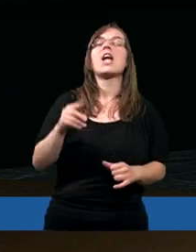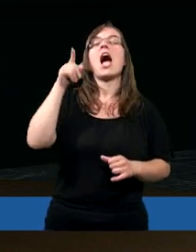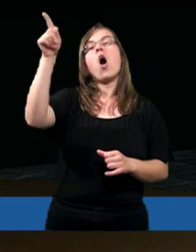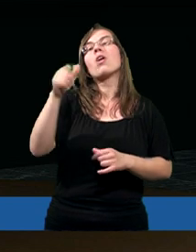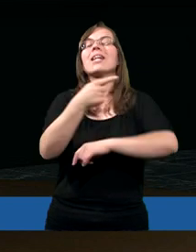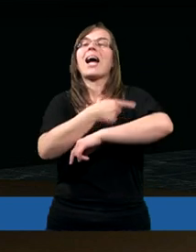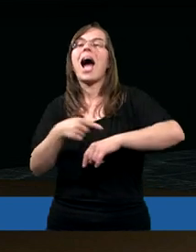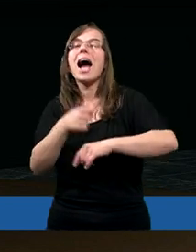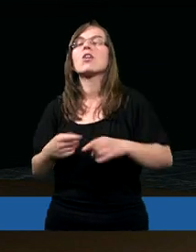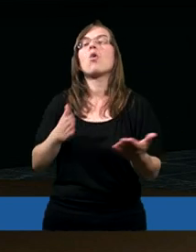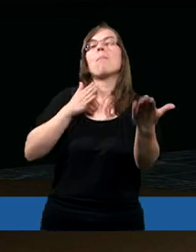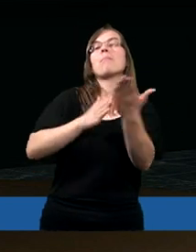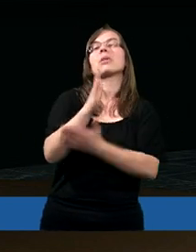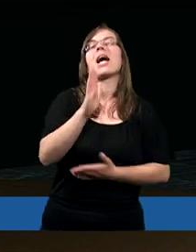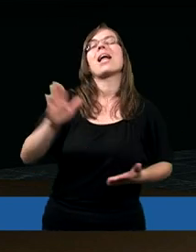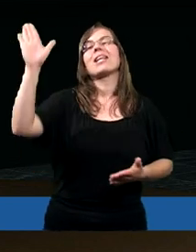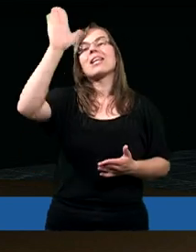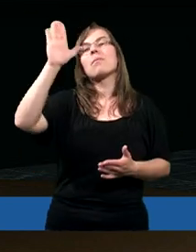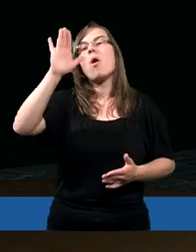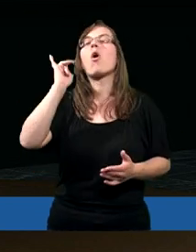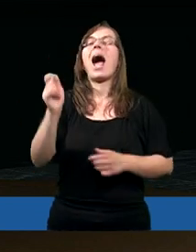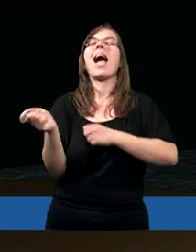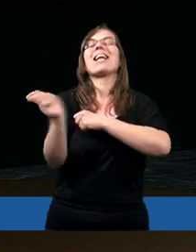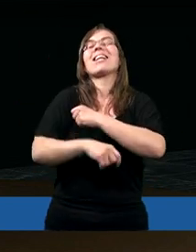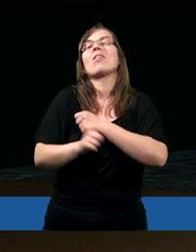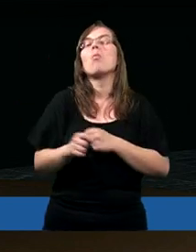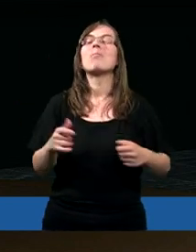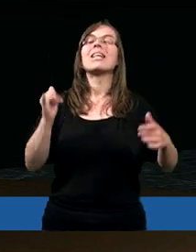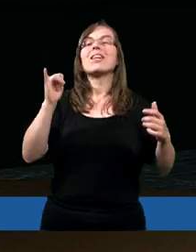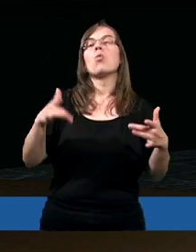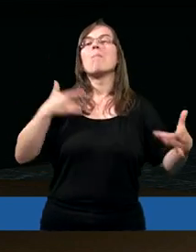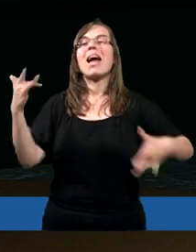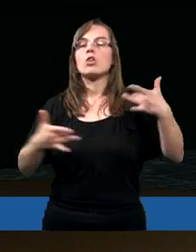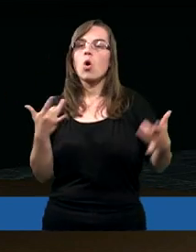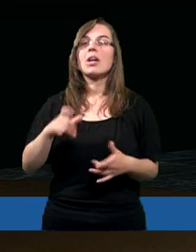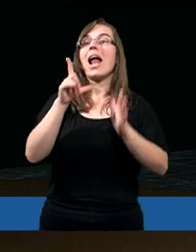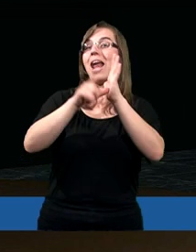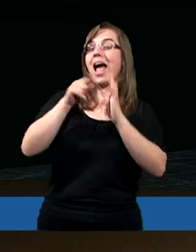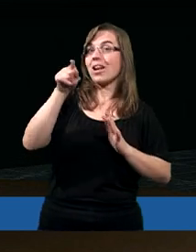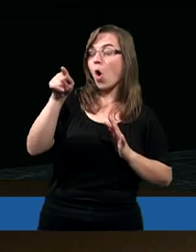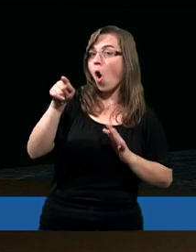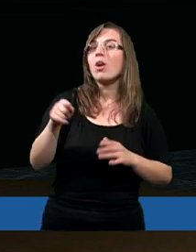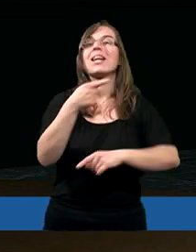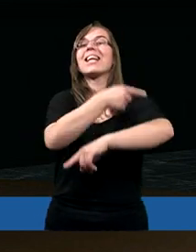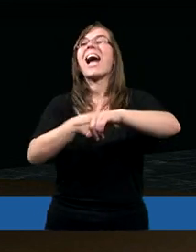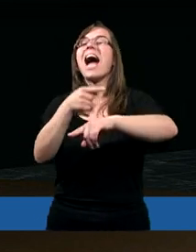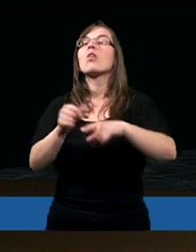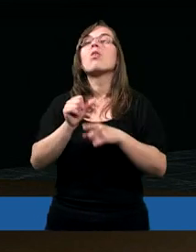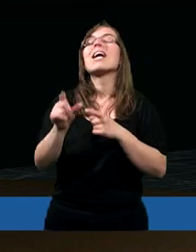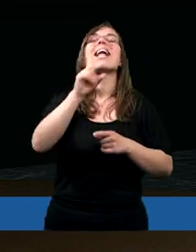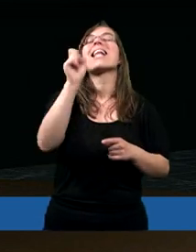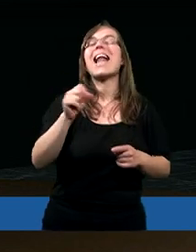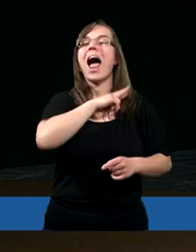jest zraniony przez Boga zbity i umęczony. Lecz on zraniony jest za